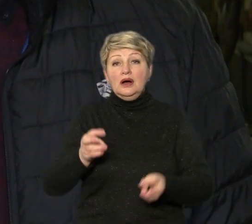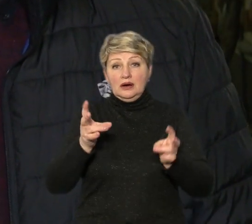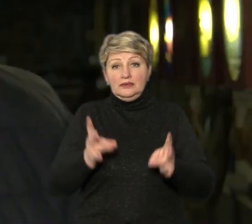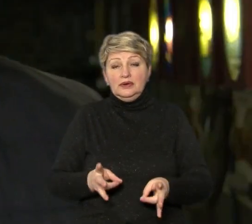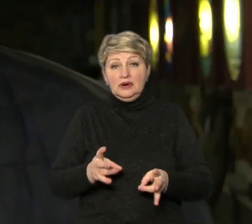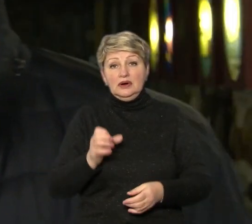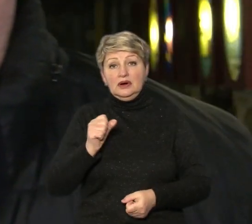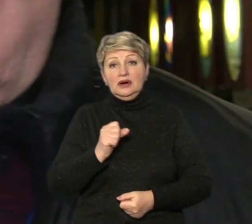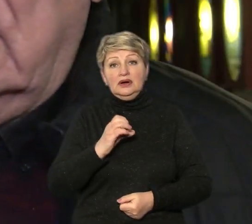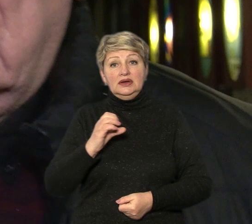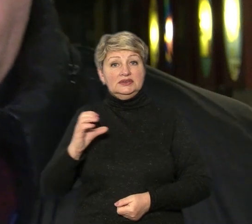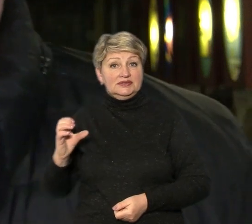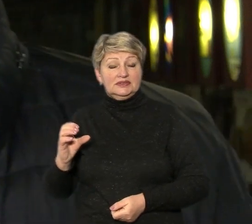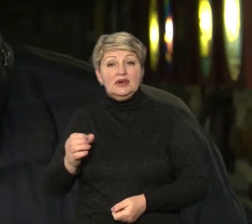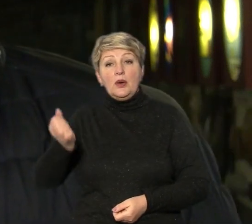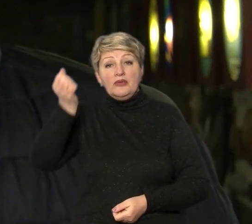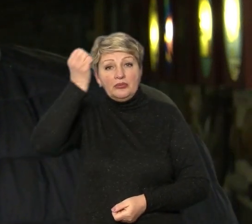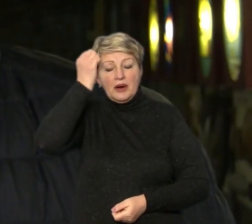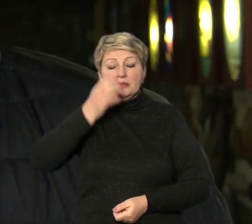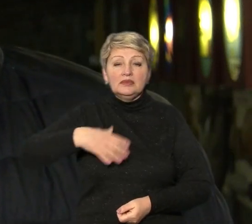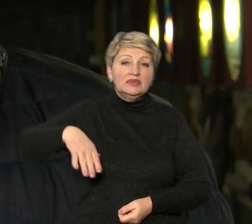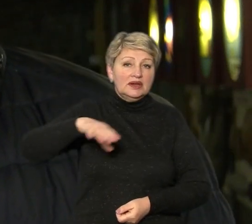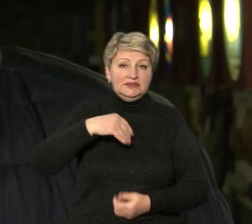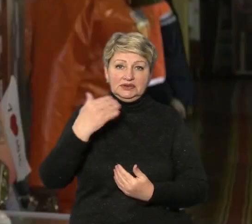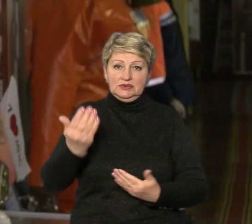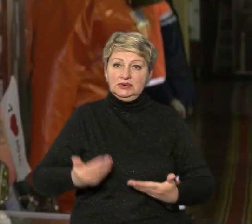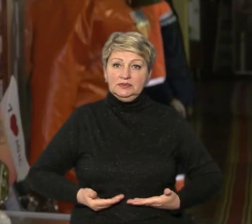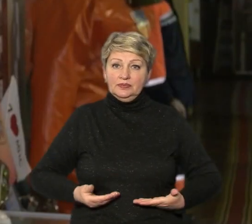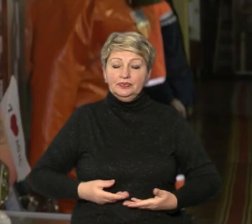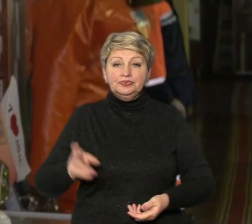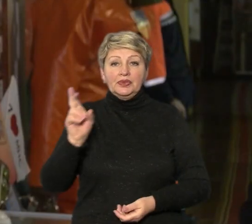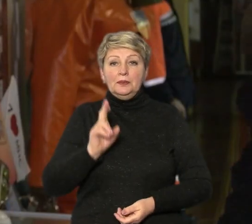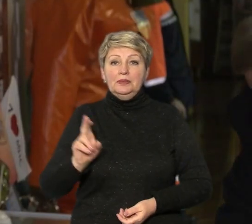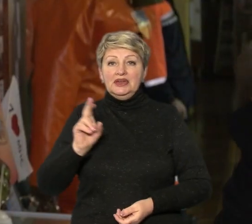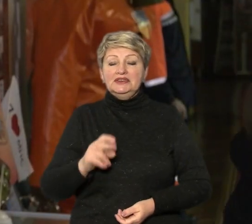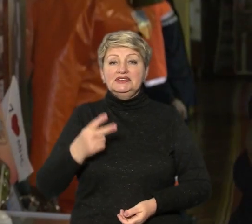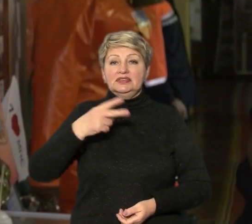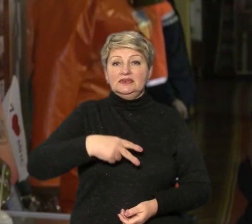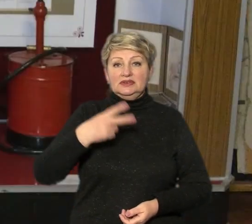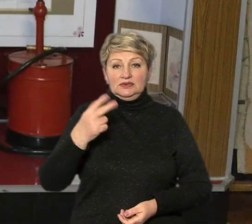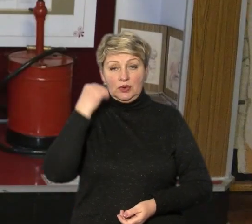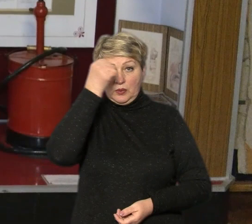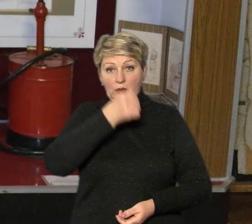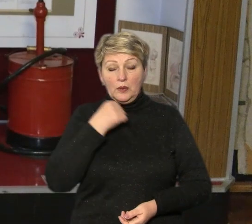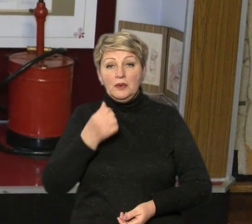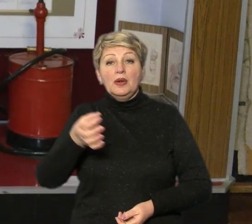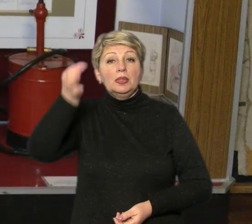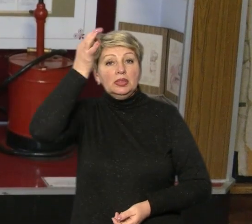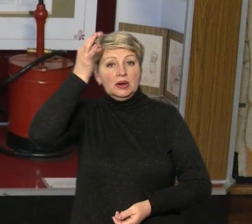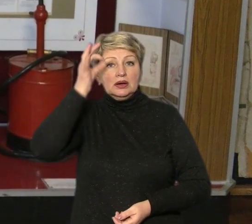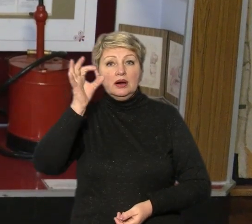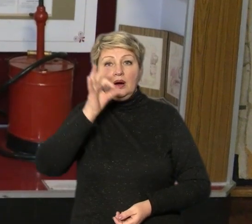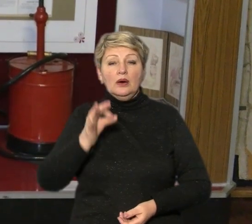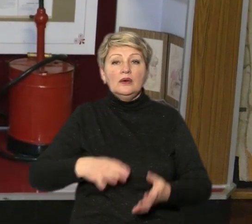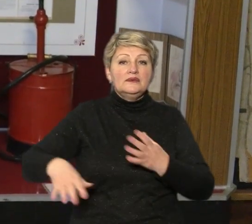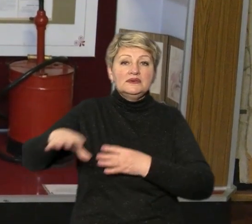Чорнобильській електростанції в пам'яті на все його життя. А в березні 2022-го, говорить, ще й нгадала про себе